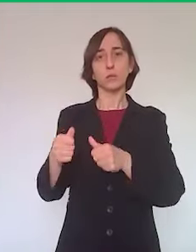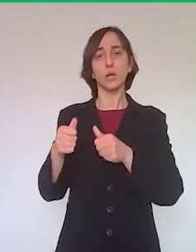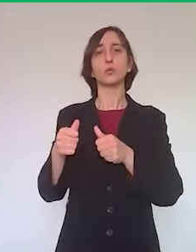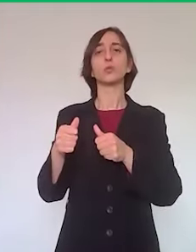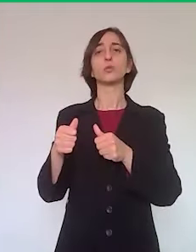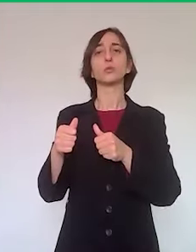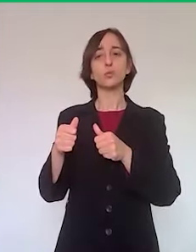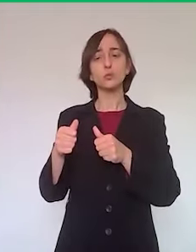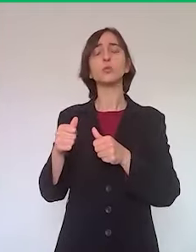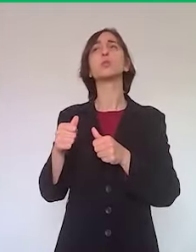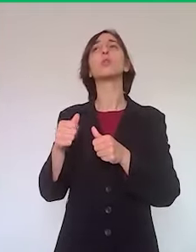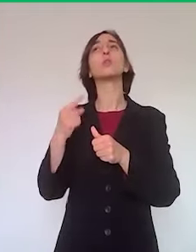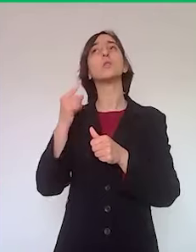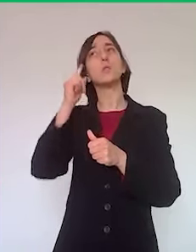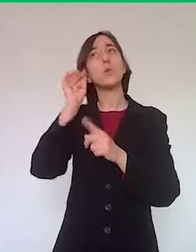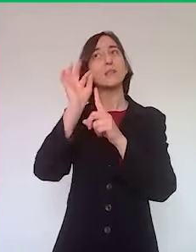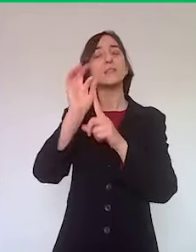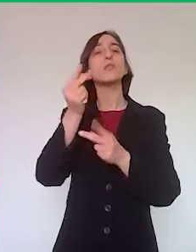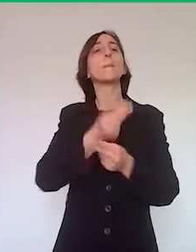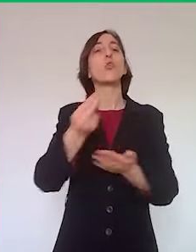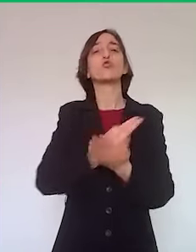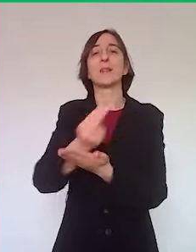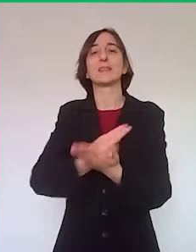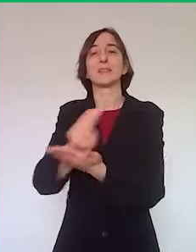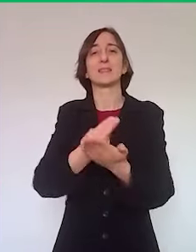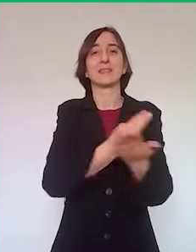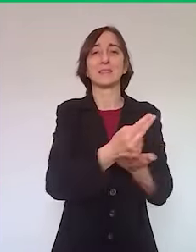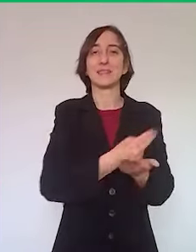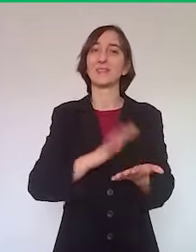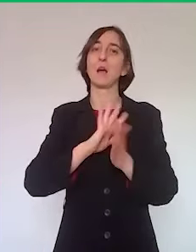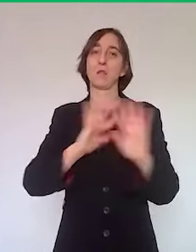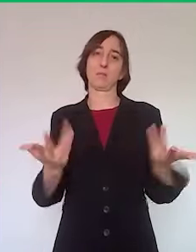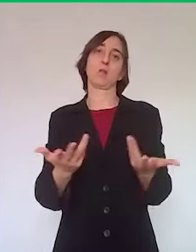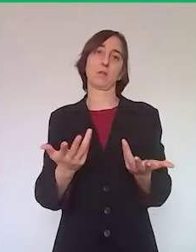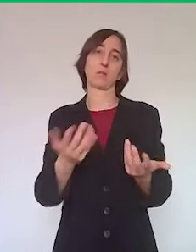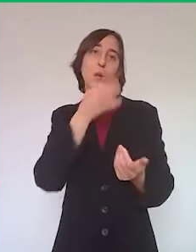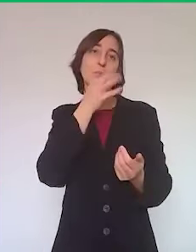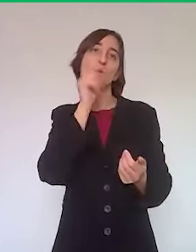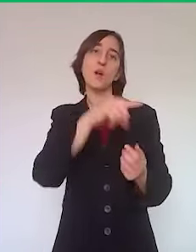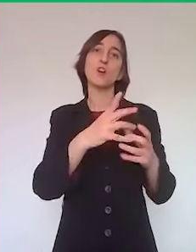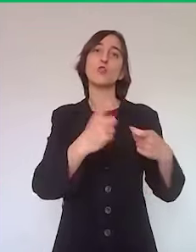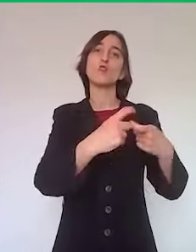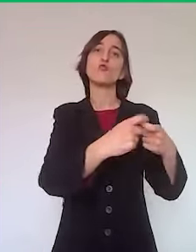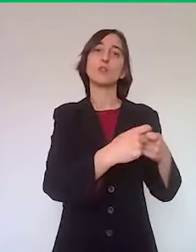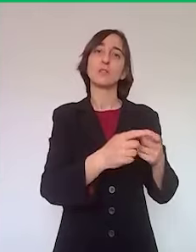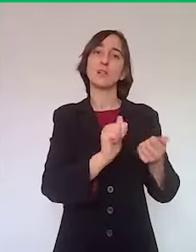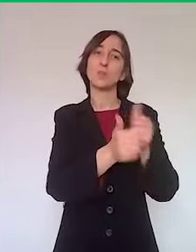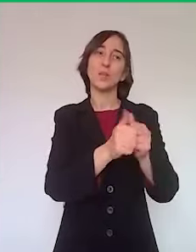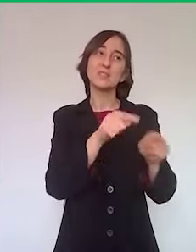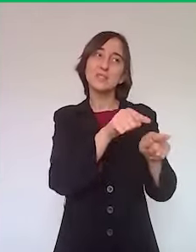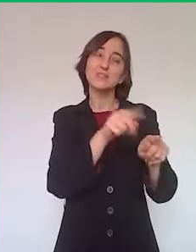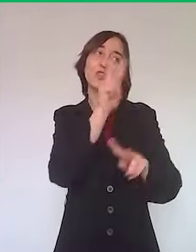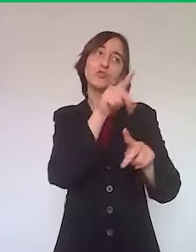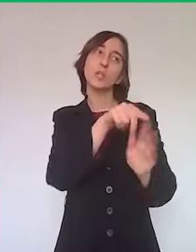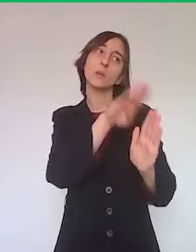progettazione, per dare risorse e strumenti alle piccole società sportive di poter programmare la loro attività e avere un po' di